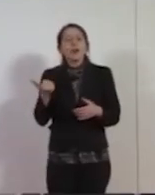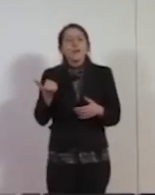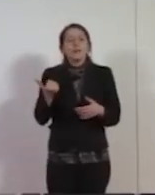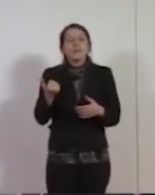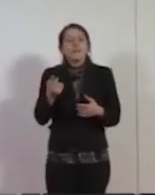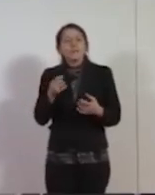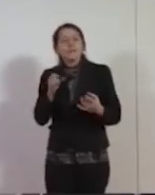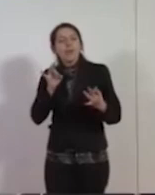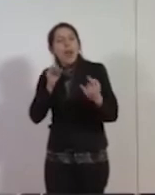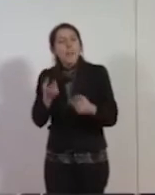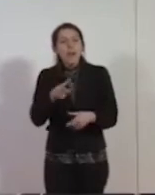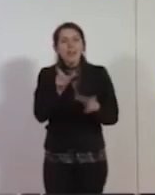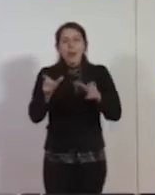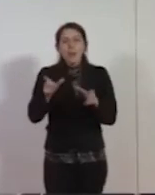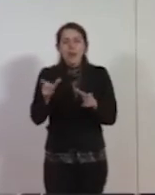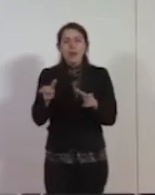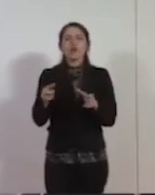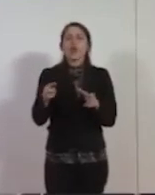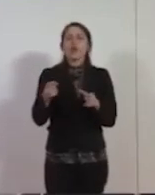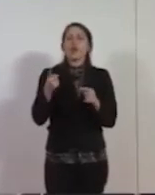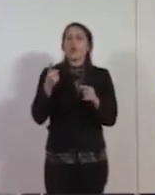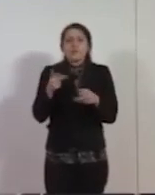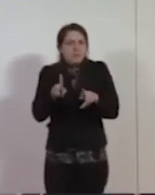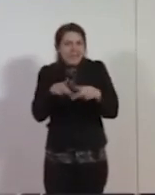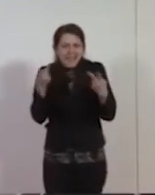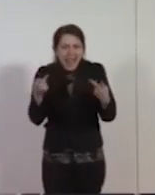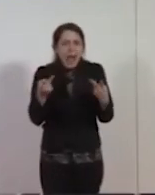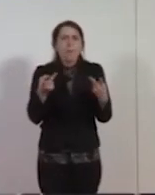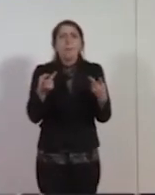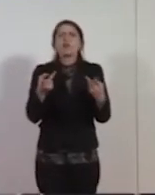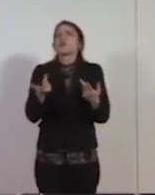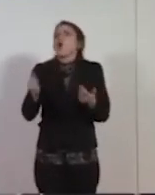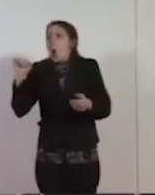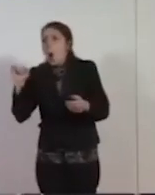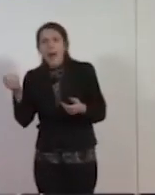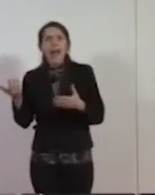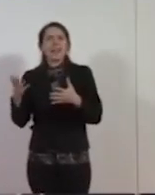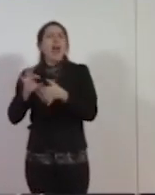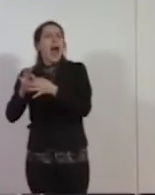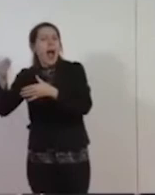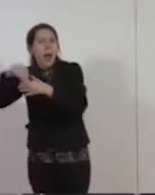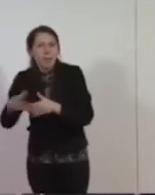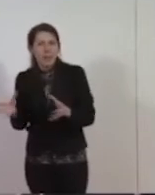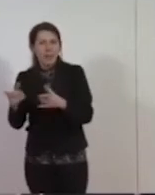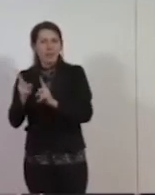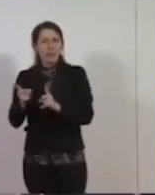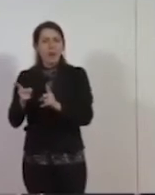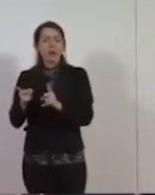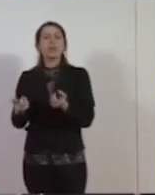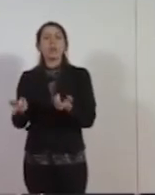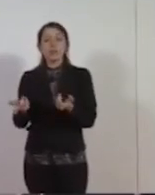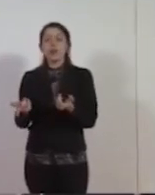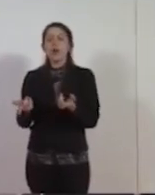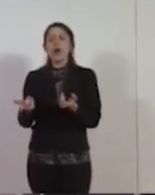persone, dalle più semplici alle compagne, agli amici che aveva nel partito, l'ha tirata fuori da queste